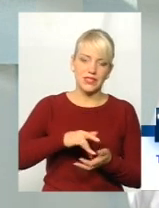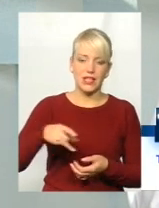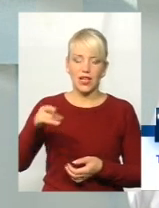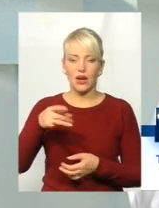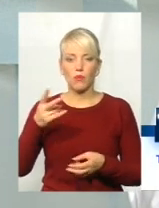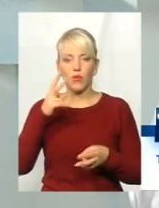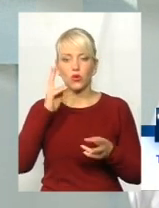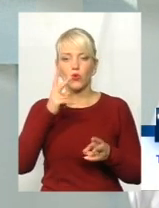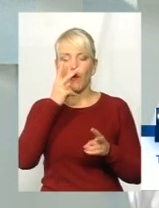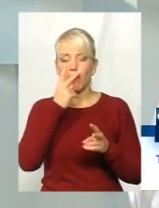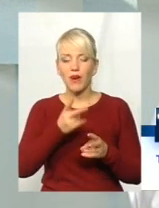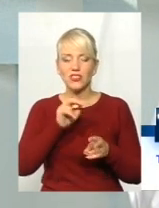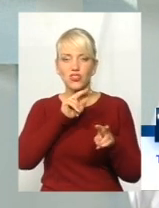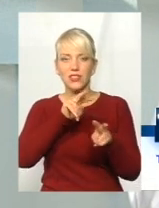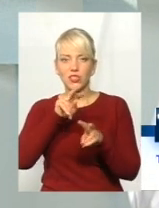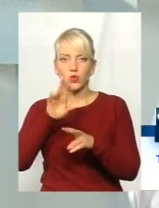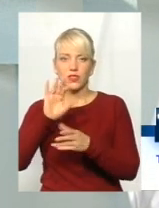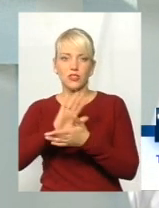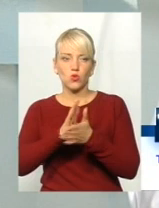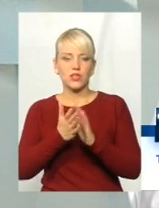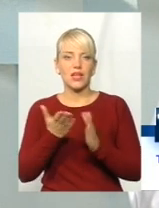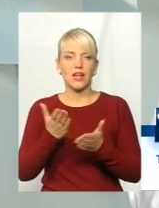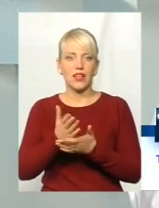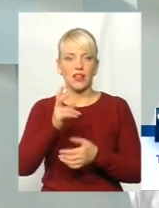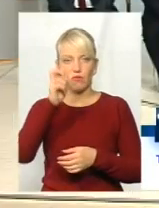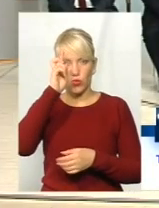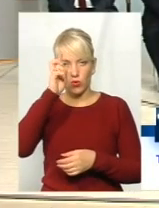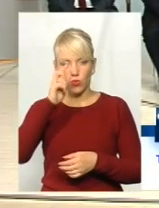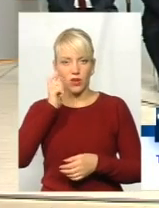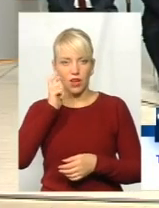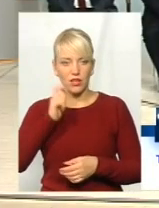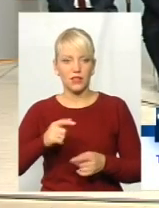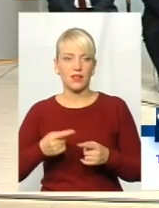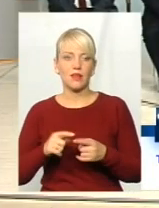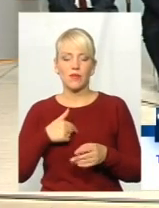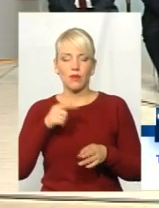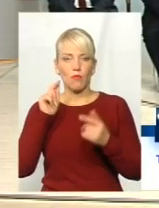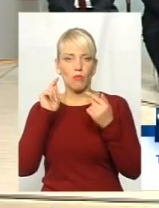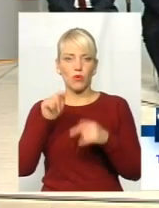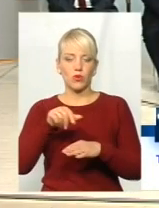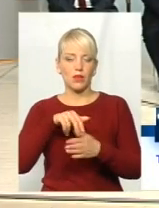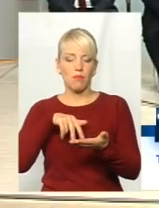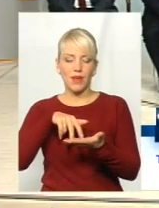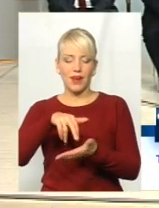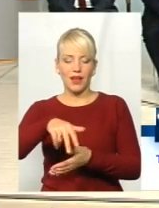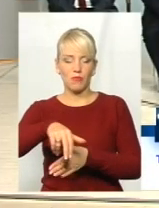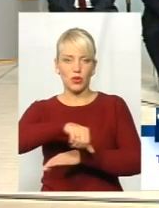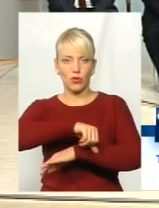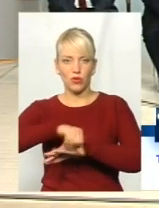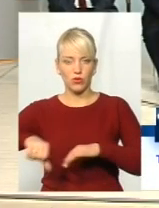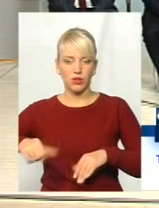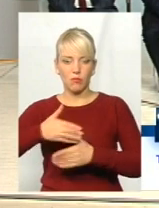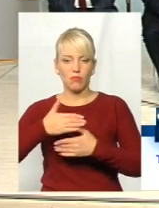бачать і слідкують за ситуацією, яка діє в країні. І ми проти цих перетинів кордону. Адже ми декларуємо себе як